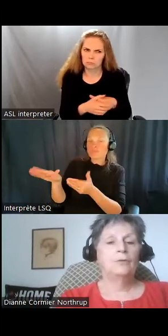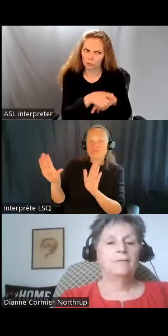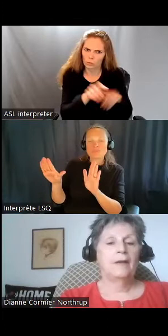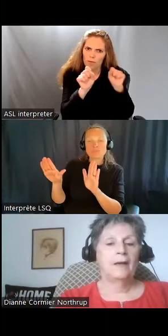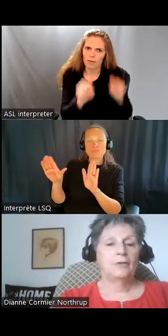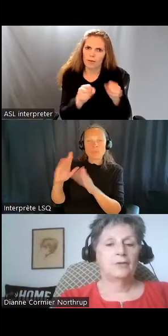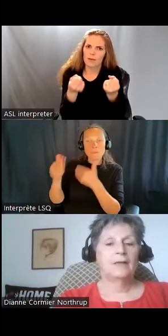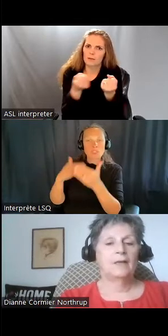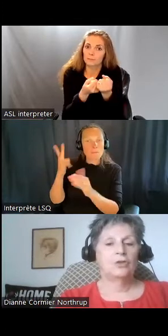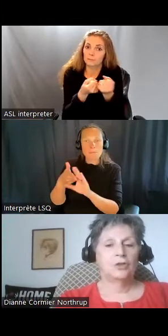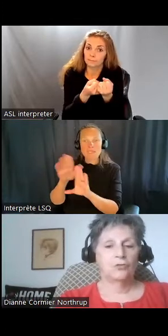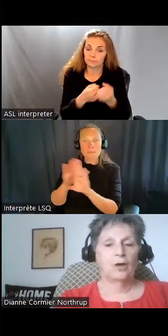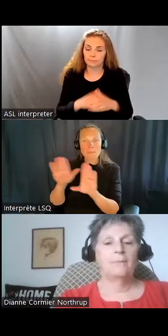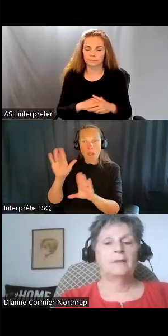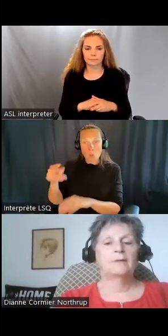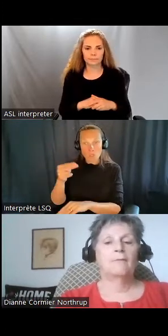processus à cause de ça.